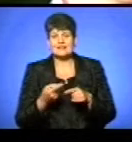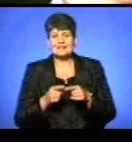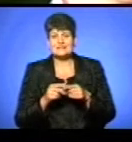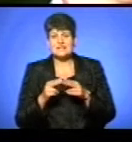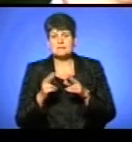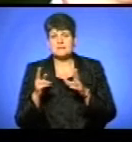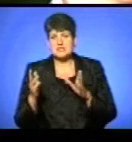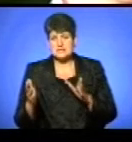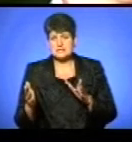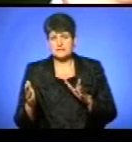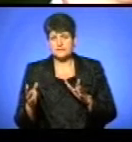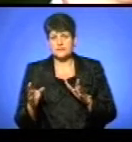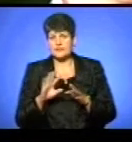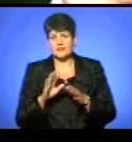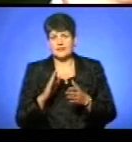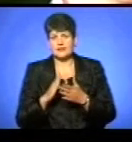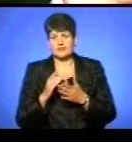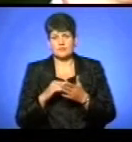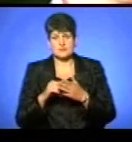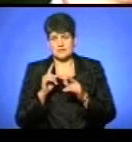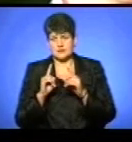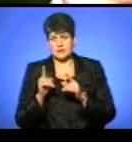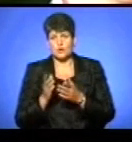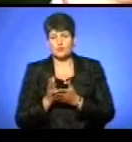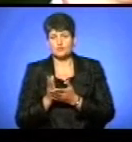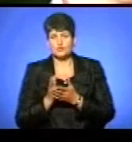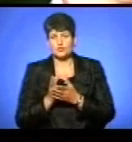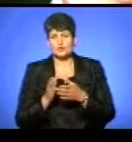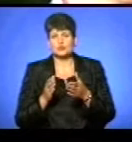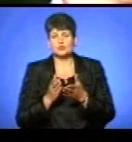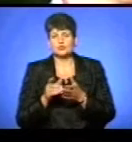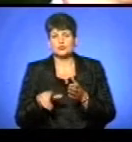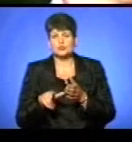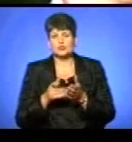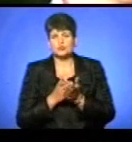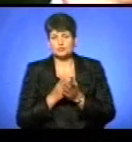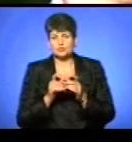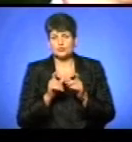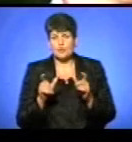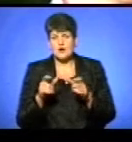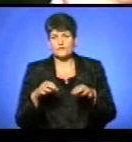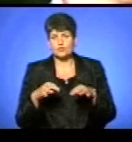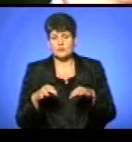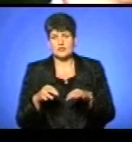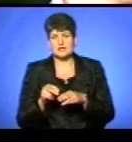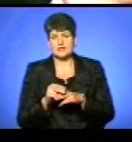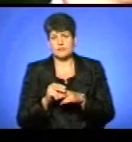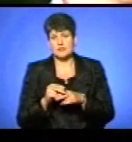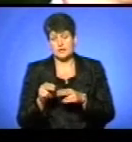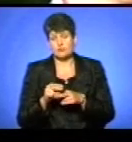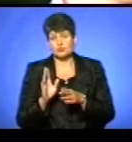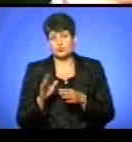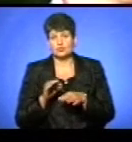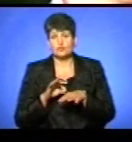не на балансі міської ради, і обслуговується служба автомобільних доріг. Відповідно, і ремонт проводити, напевно, що буде служба